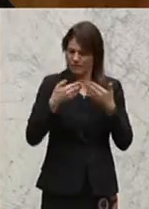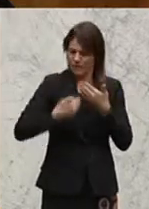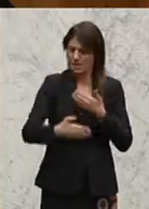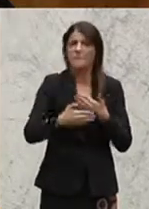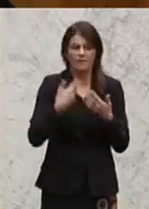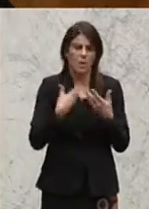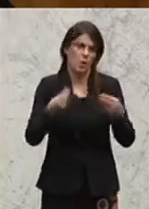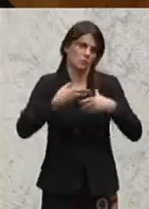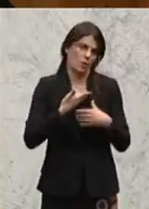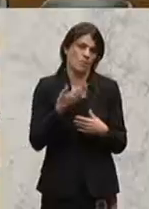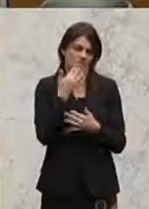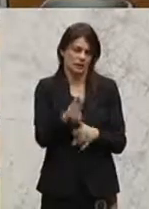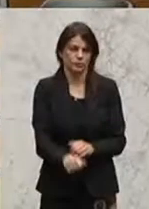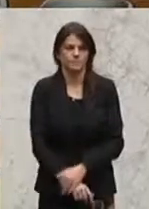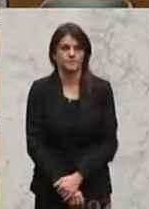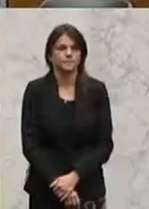weiterkommen. Dankeschön.